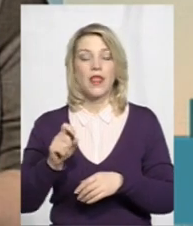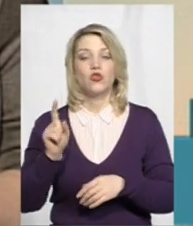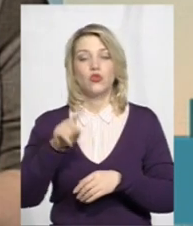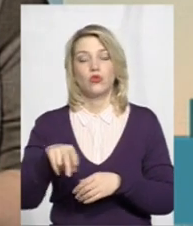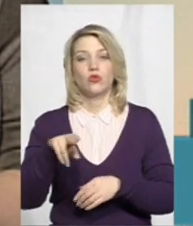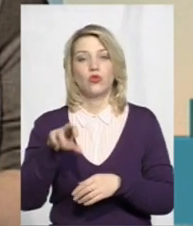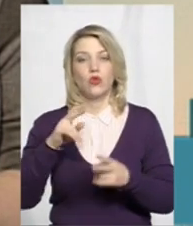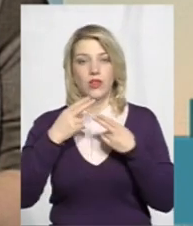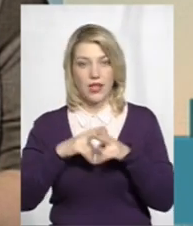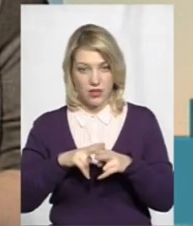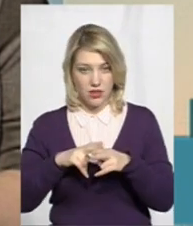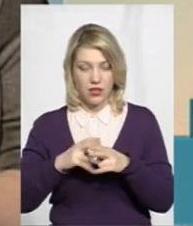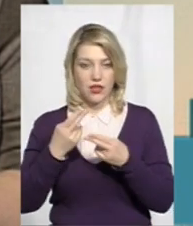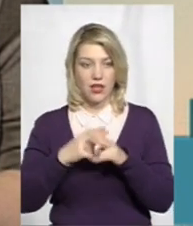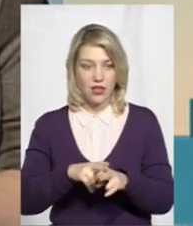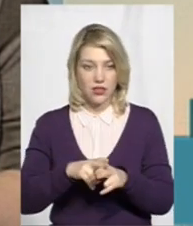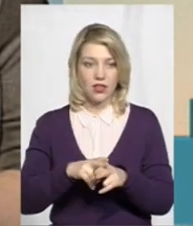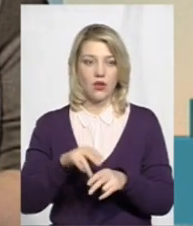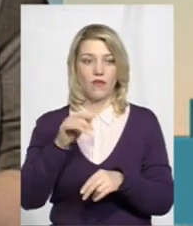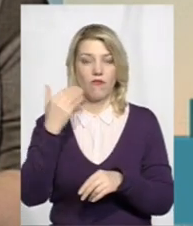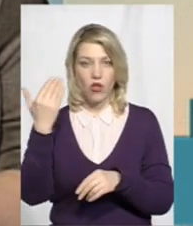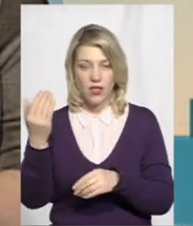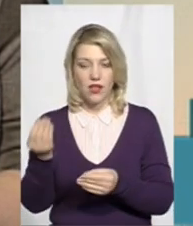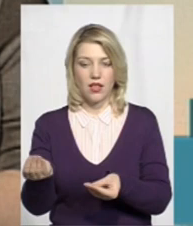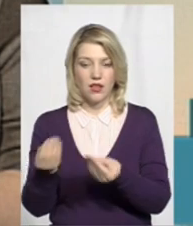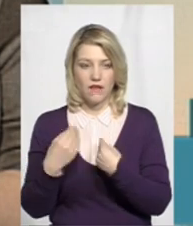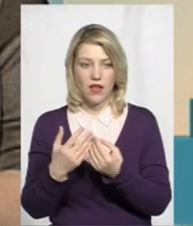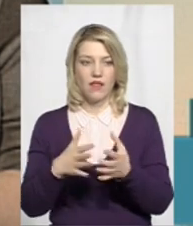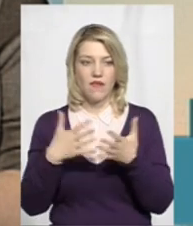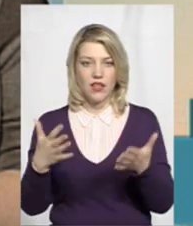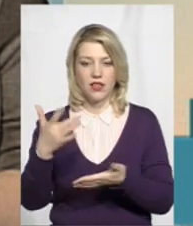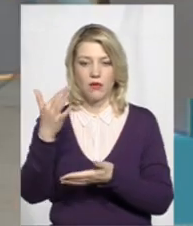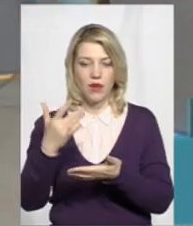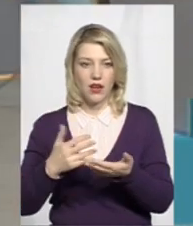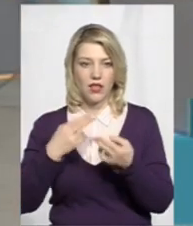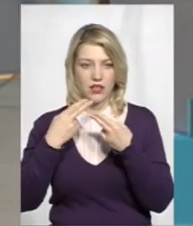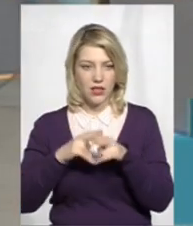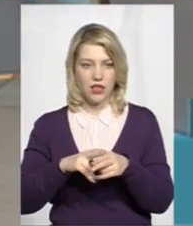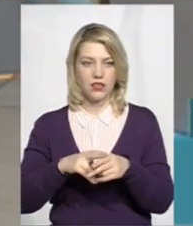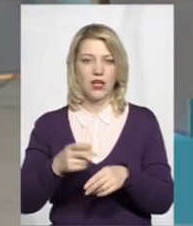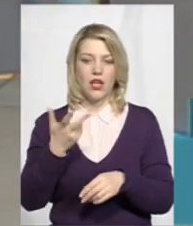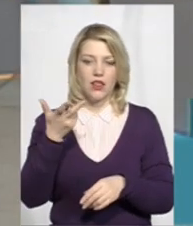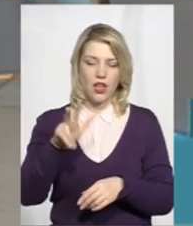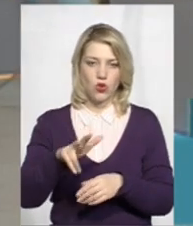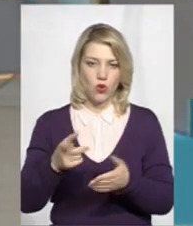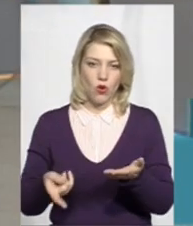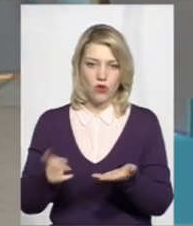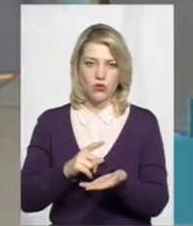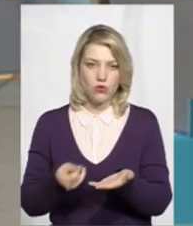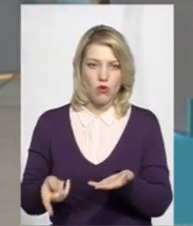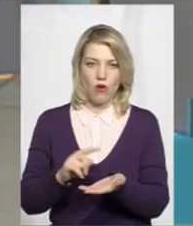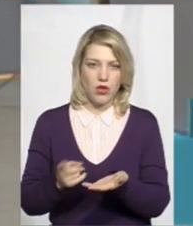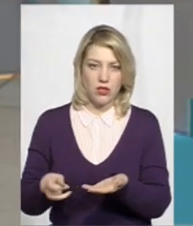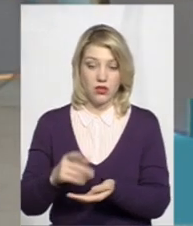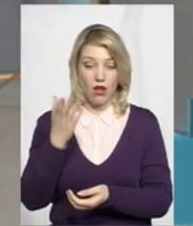техніки, то техніка, ну, вони надавали великий перелік техніки на трьох сторінках. Коли я